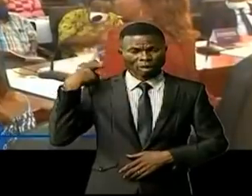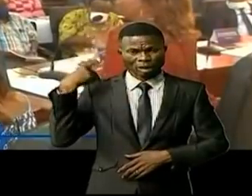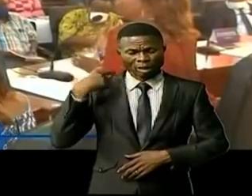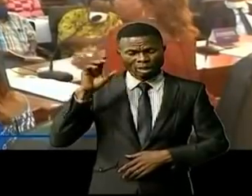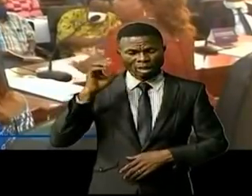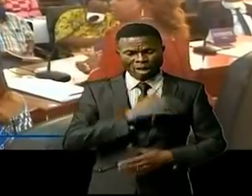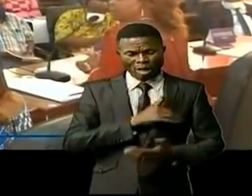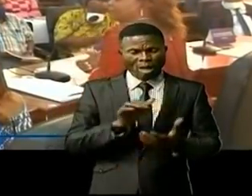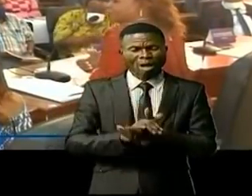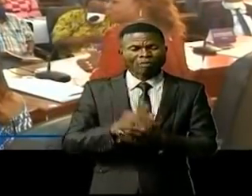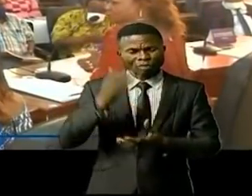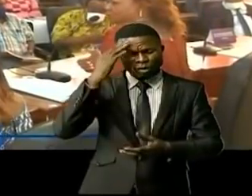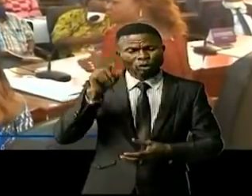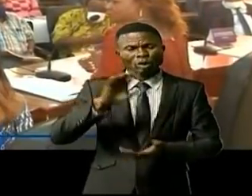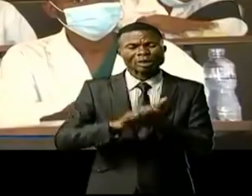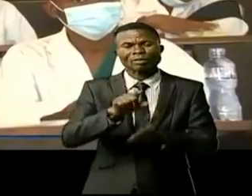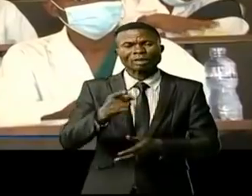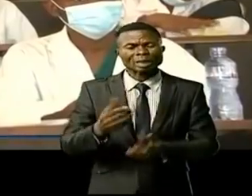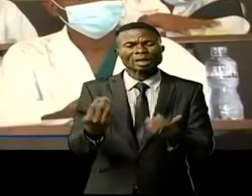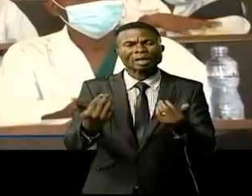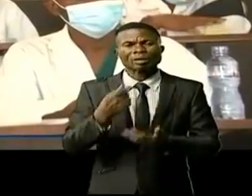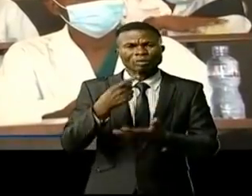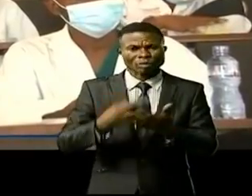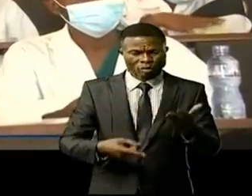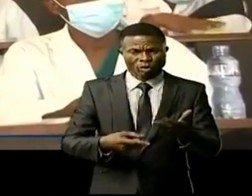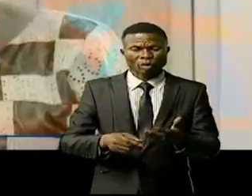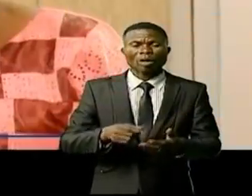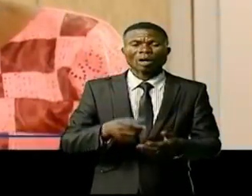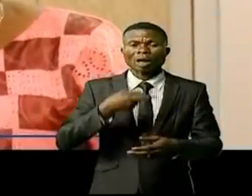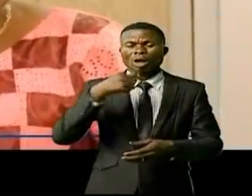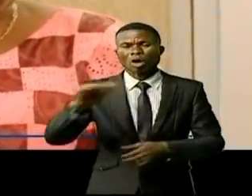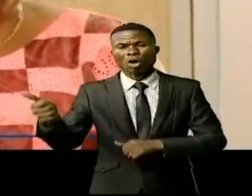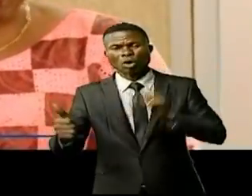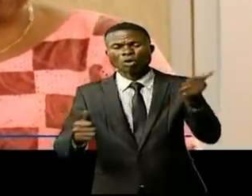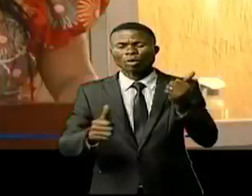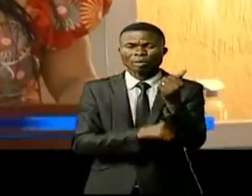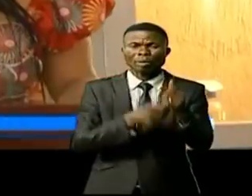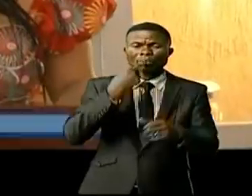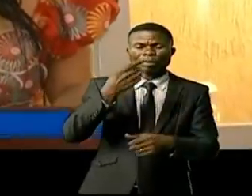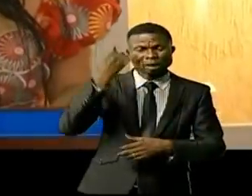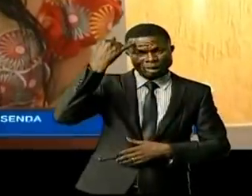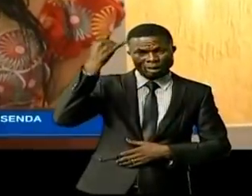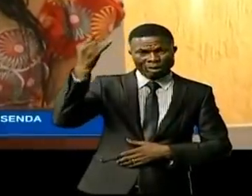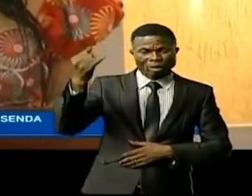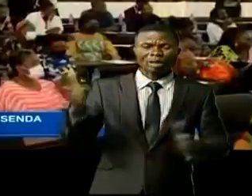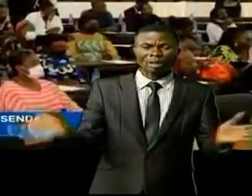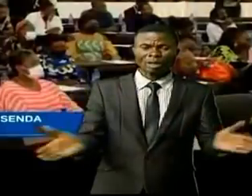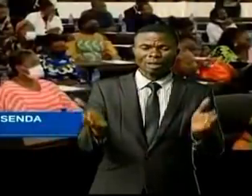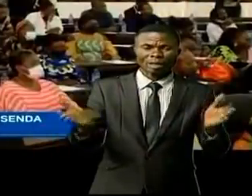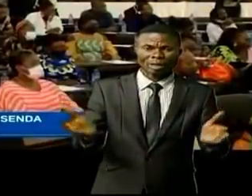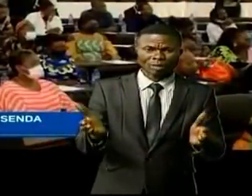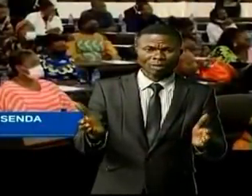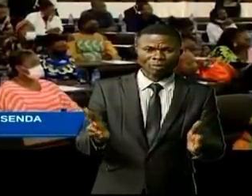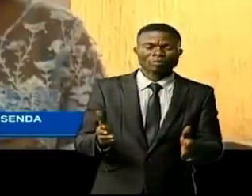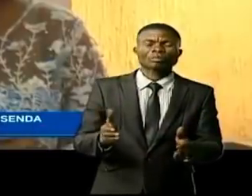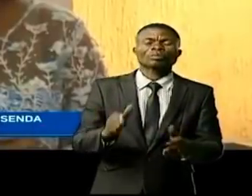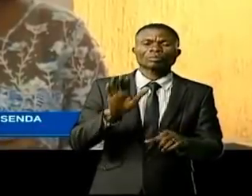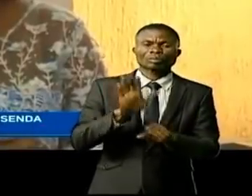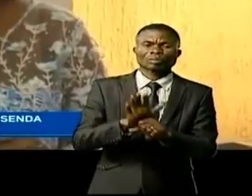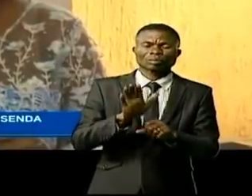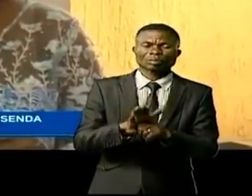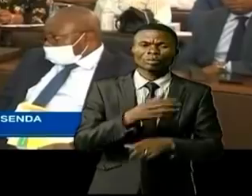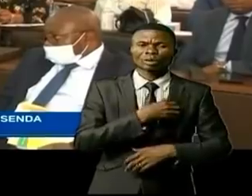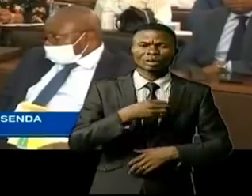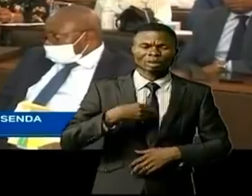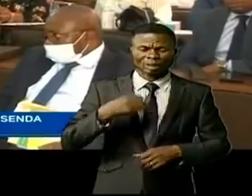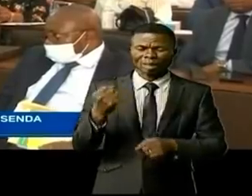savoir ce qu'elle est et ce qu'elle veut. D'autres interventions sont allées également dans le sens d'encourager et d'inciter la femme